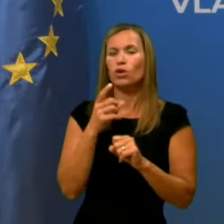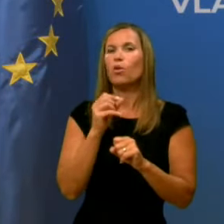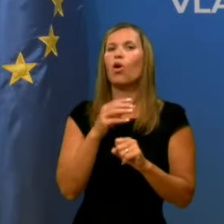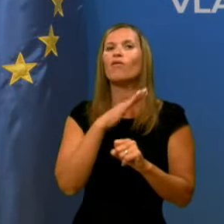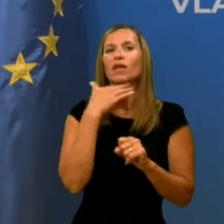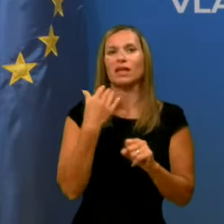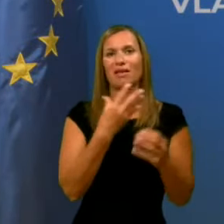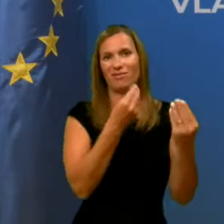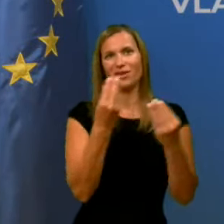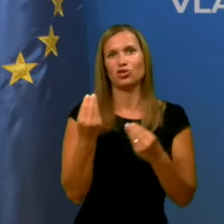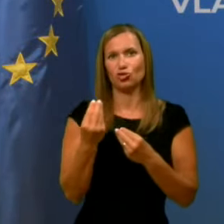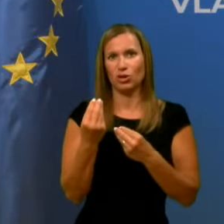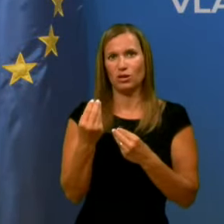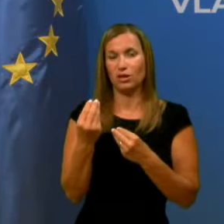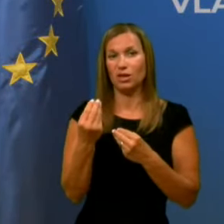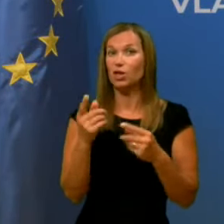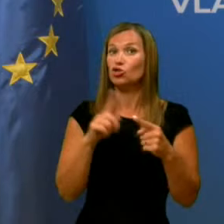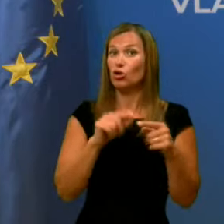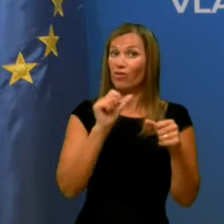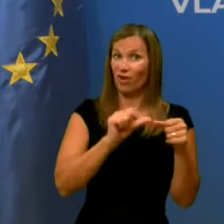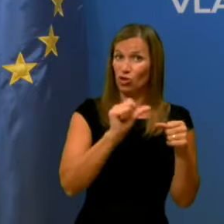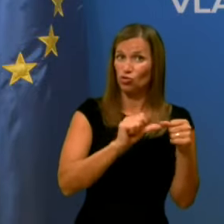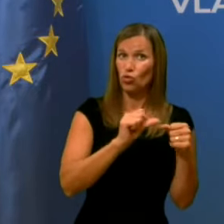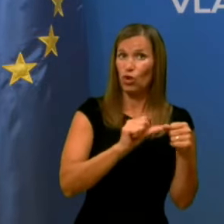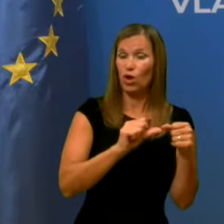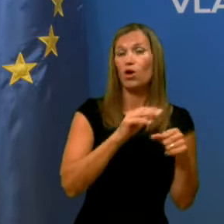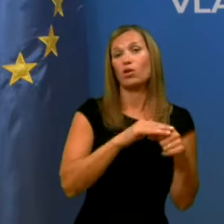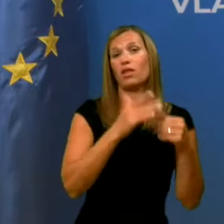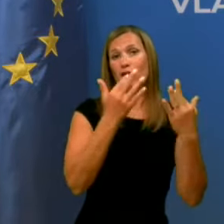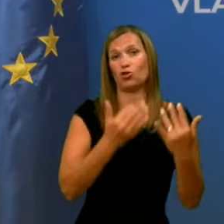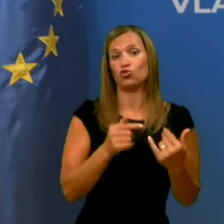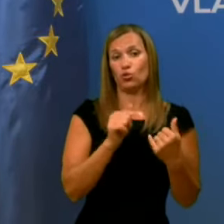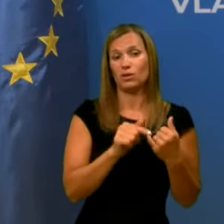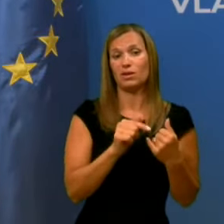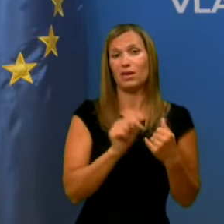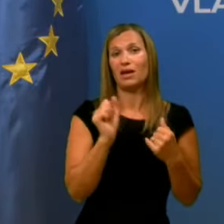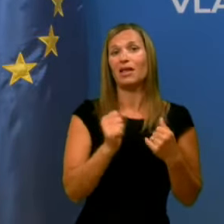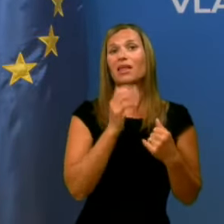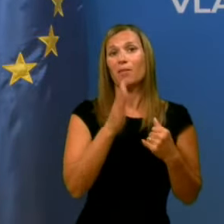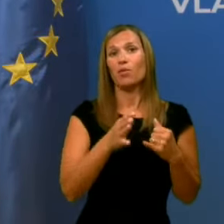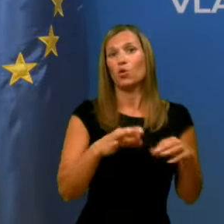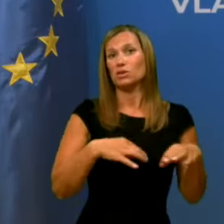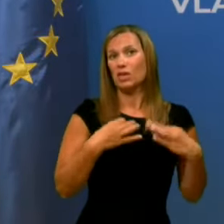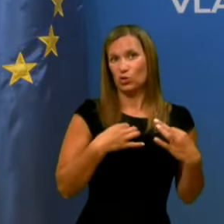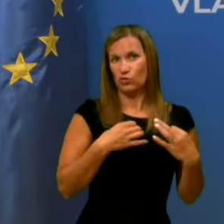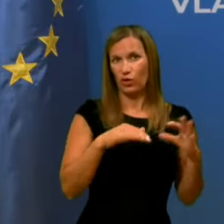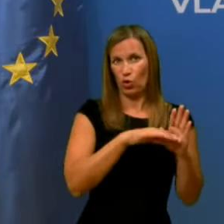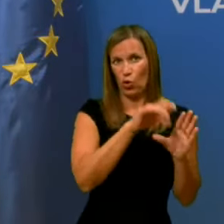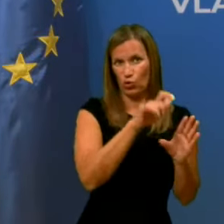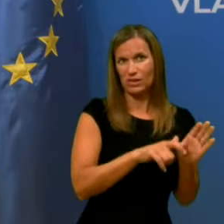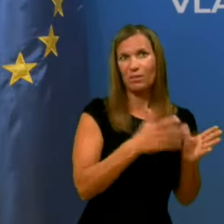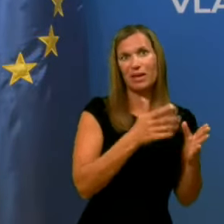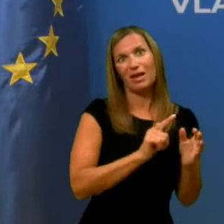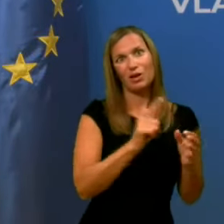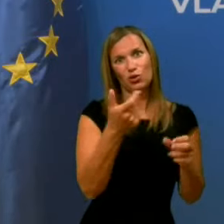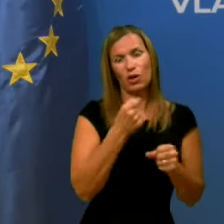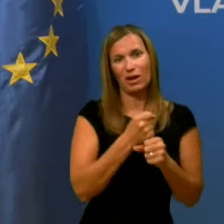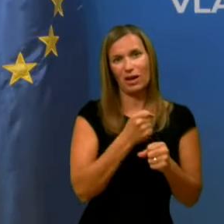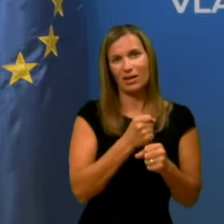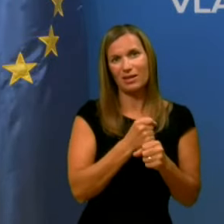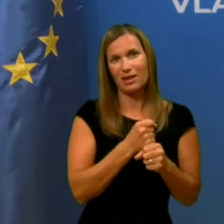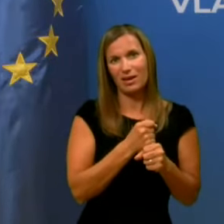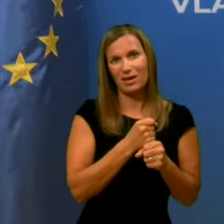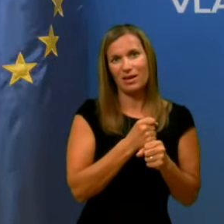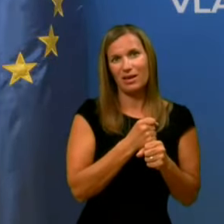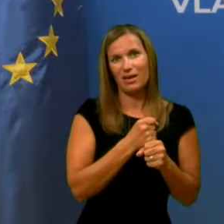večini. In če vrčujejo na račun seveda tega, da bo zdravstveno osebje nekaj drugega delalo, lejte, to pač